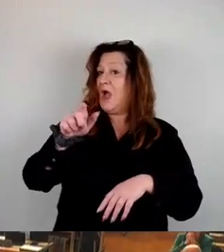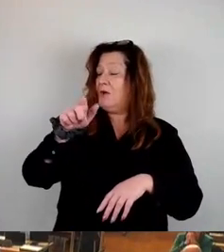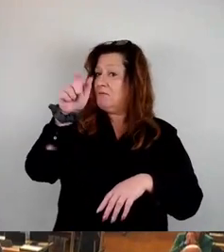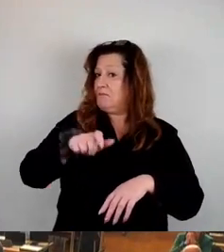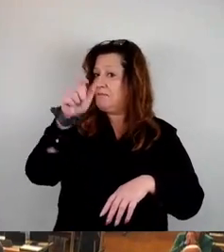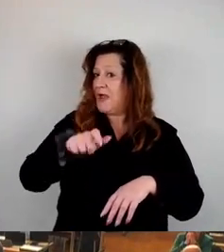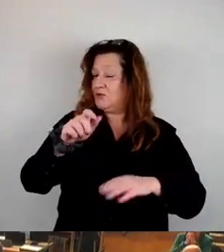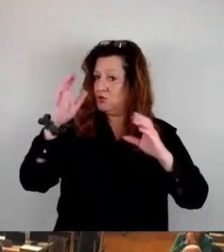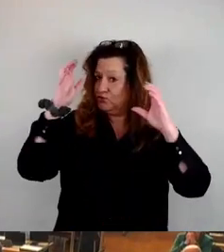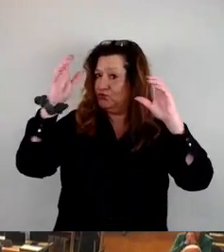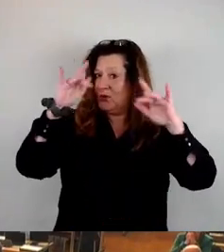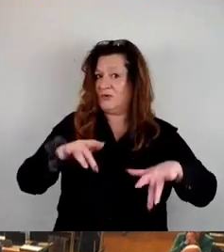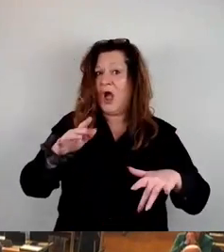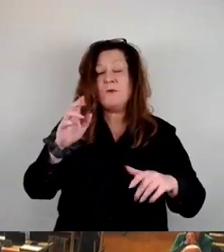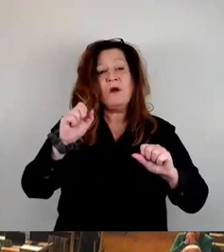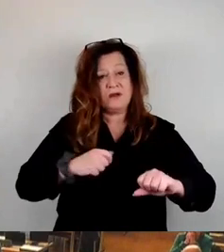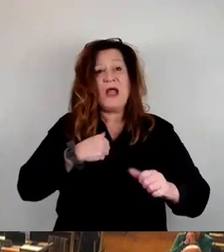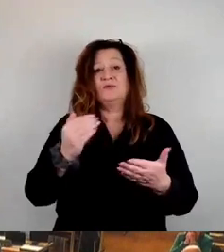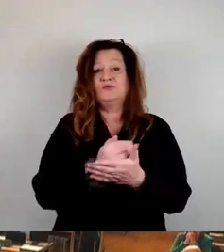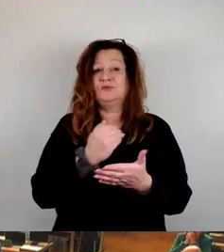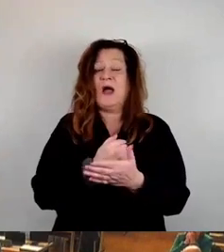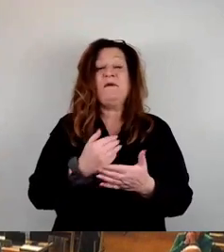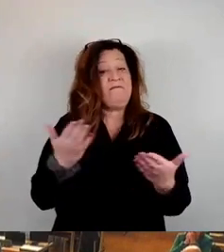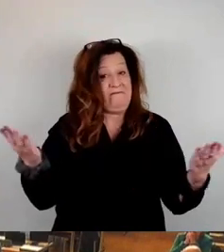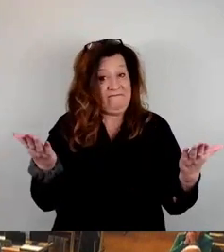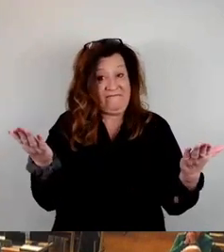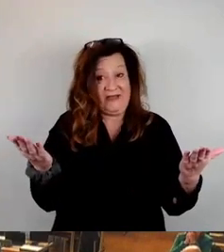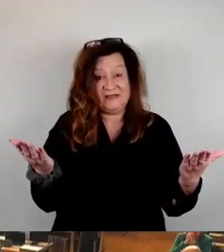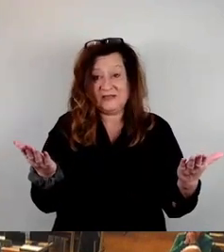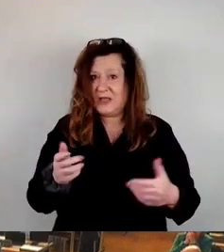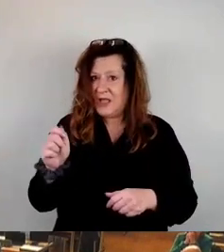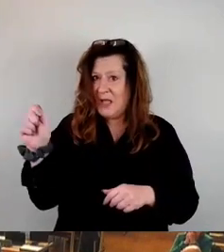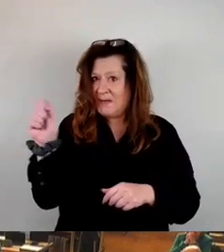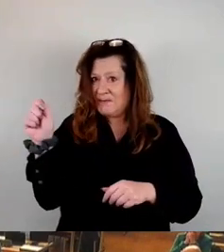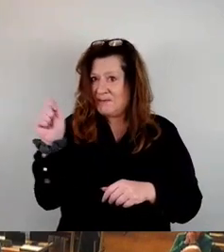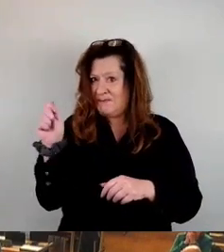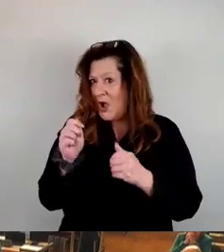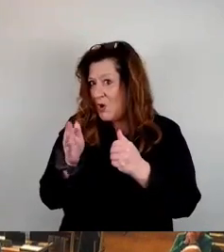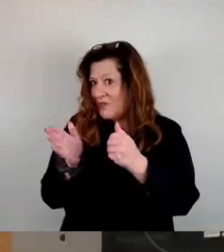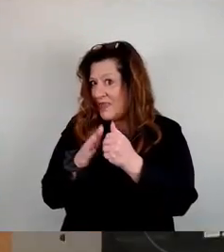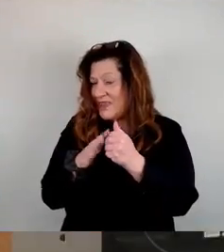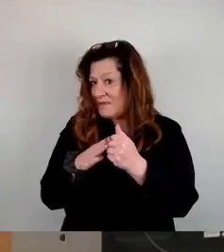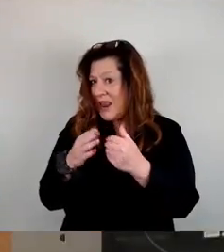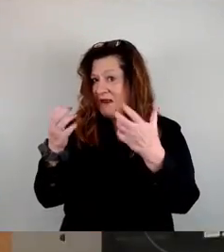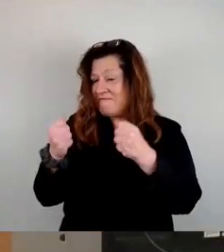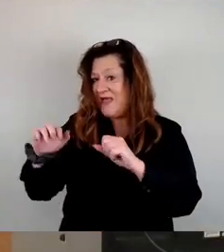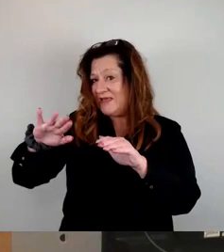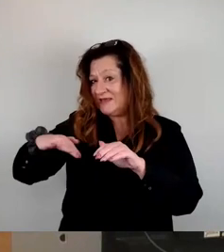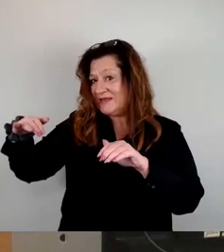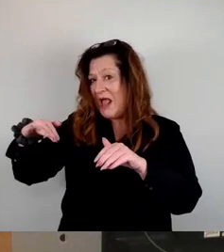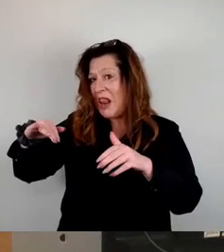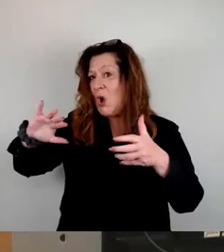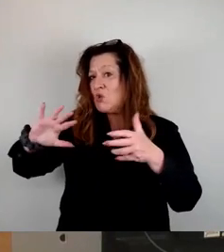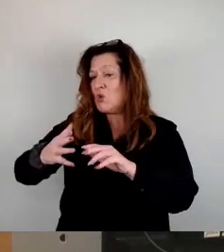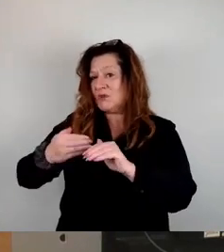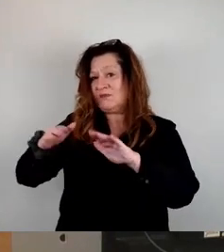gut, da kann ich nur sparen. Denn ich lade alle in der Pause nebenan in den Festsaal ein, kurz vor Weihnachten, auf